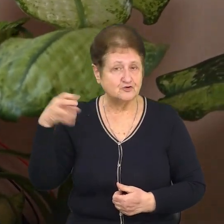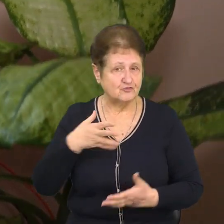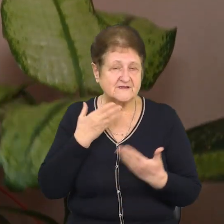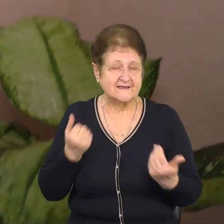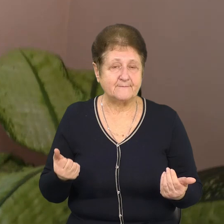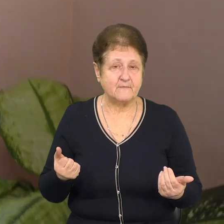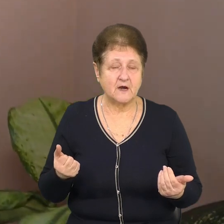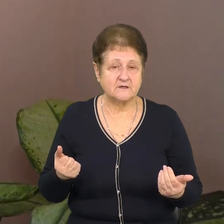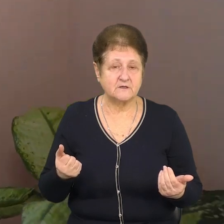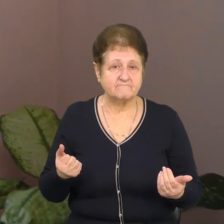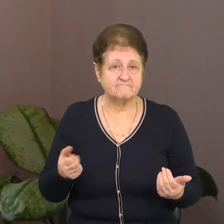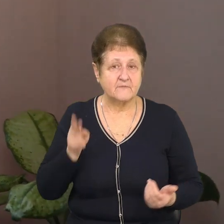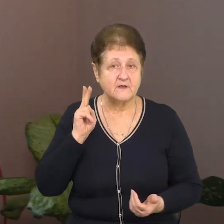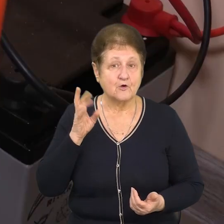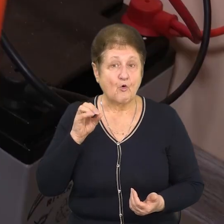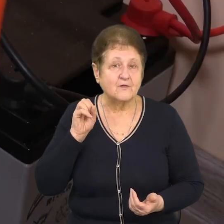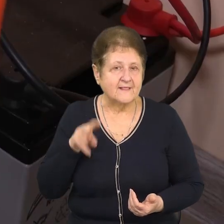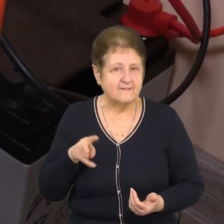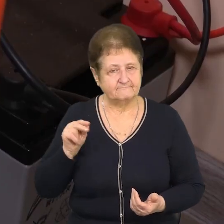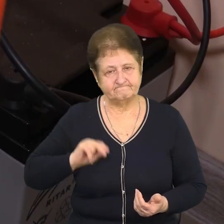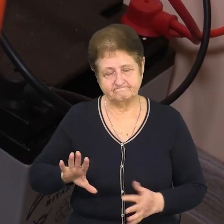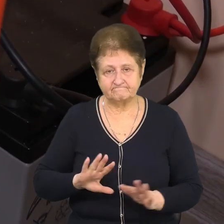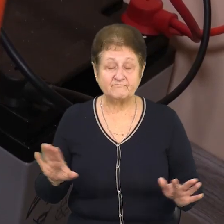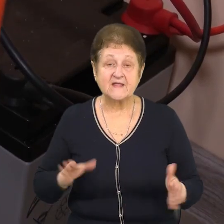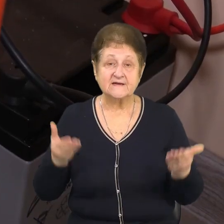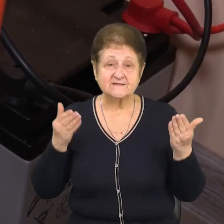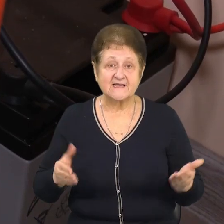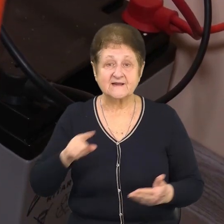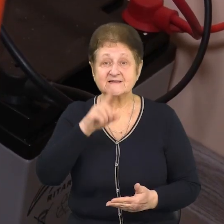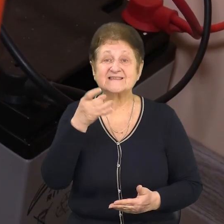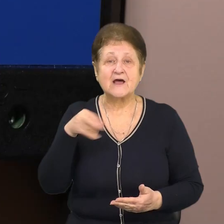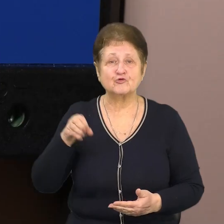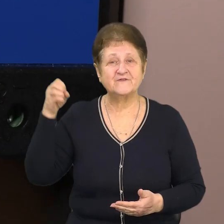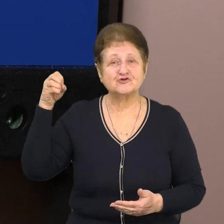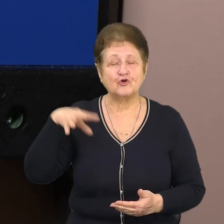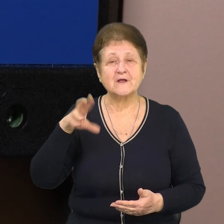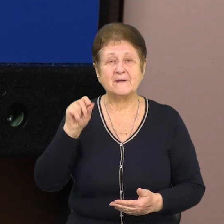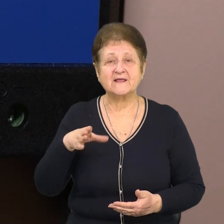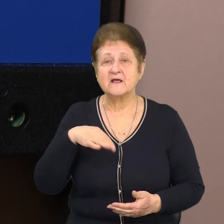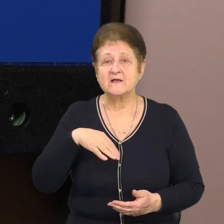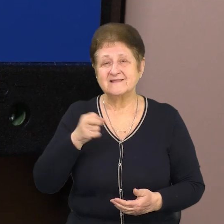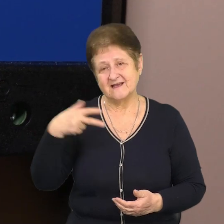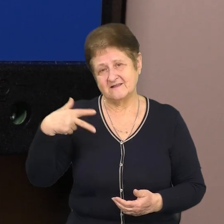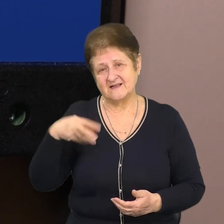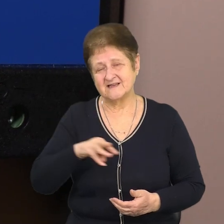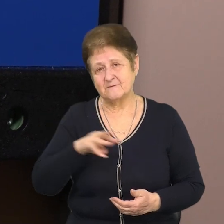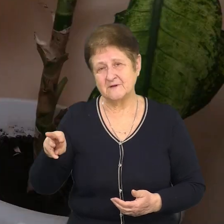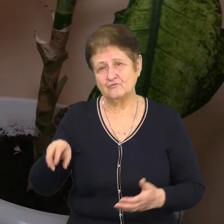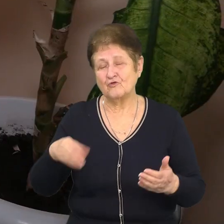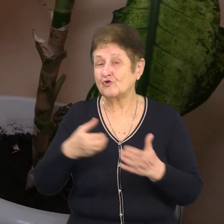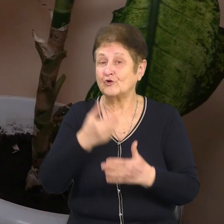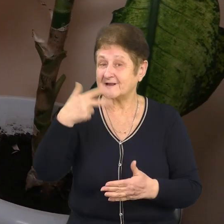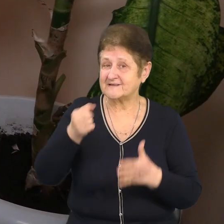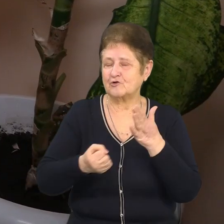котел наш не тягне. Зараз заряду від сонячної батареї вистачає від пів години роботи до двох годин, в